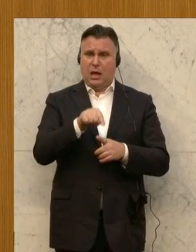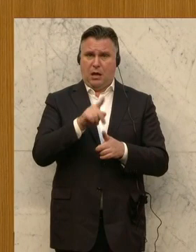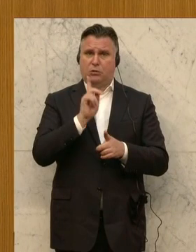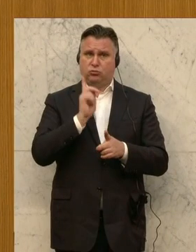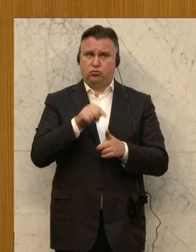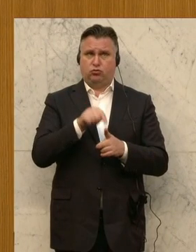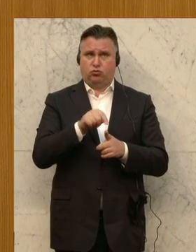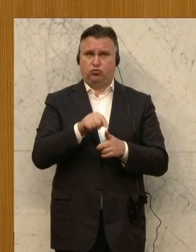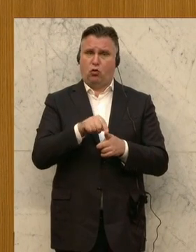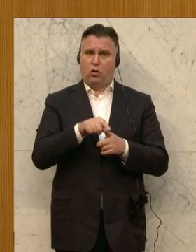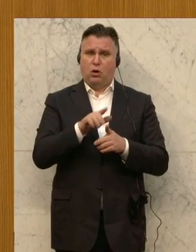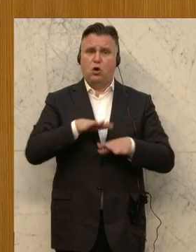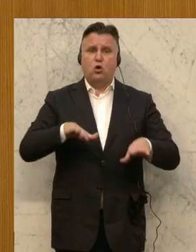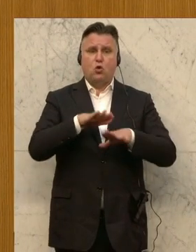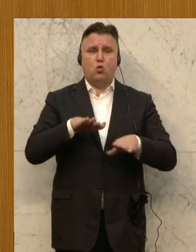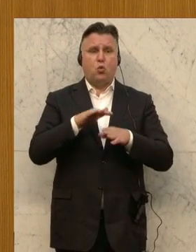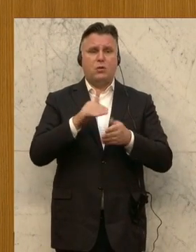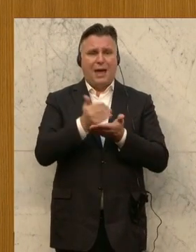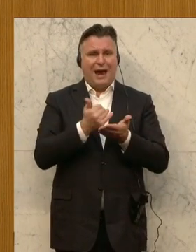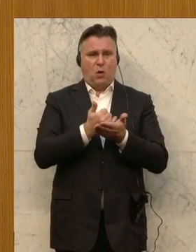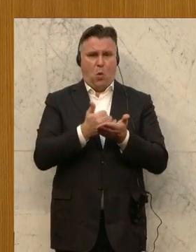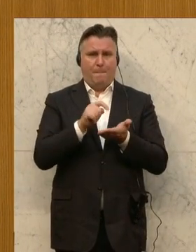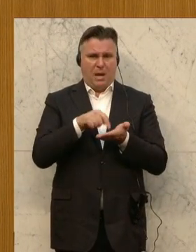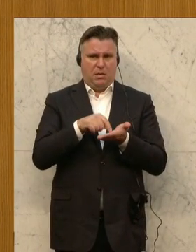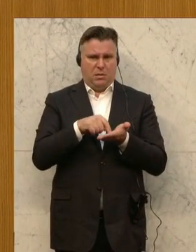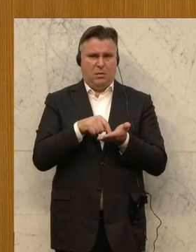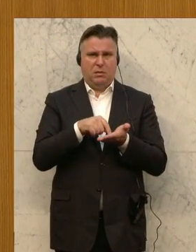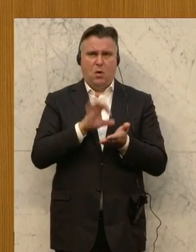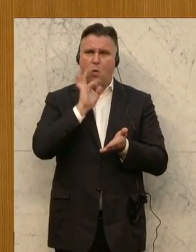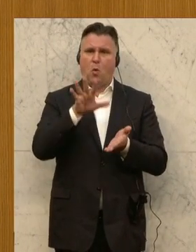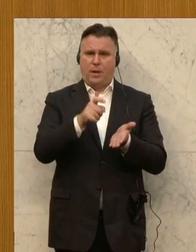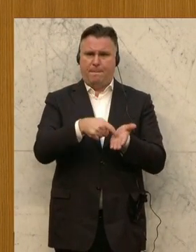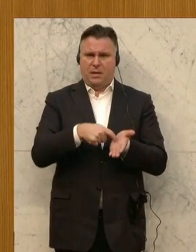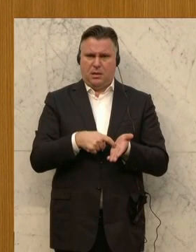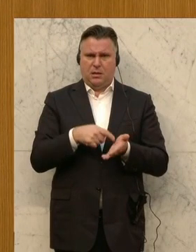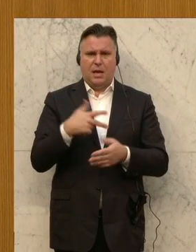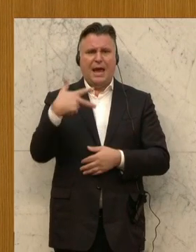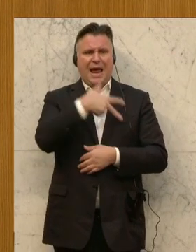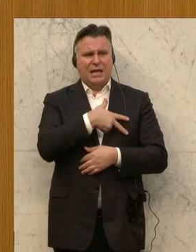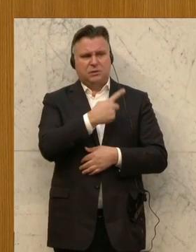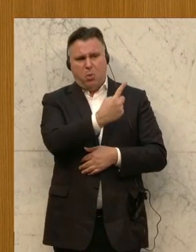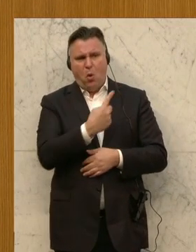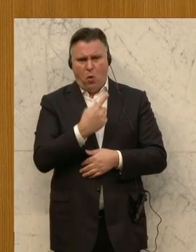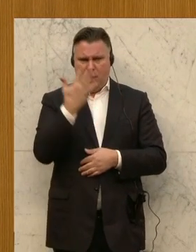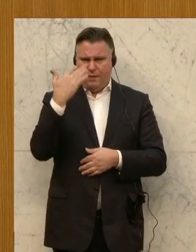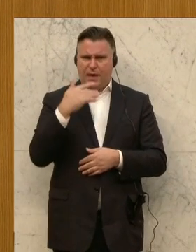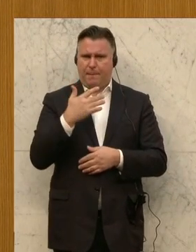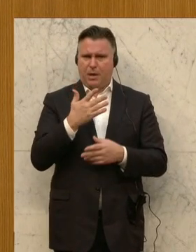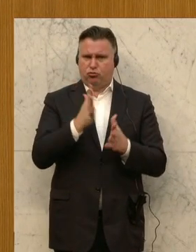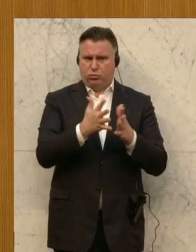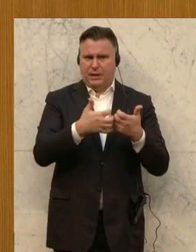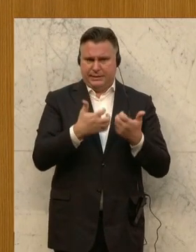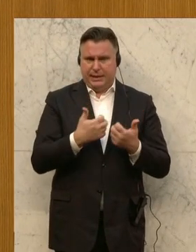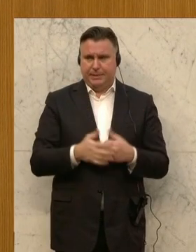bedingungslosen Grundeinkommens in einer Diskussion mit SPÖ-Funktionären konfrontiert.